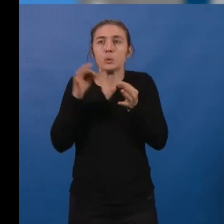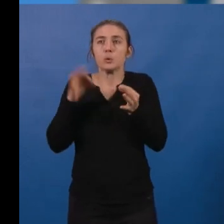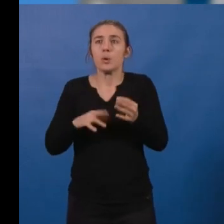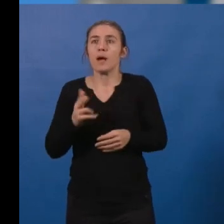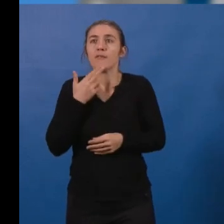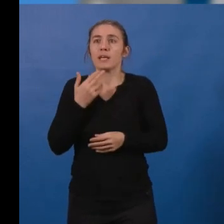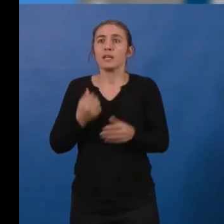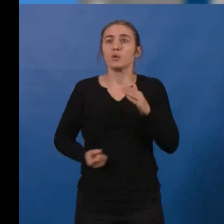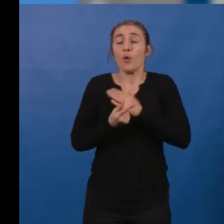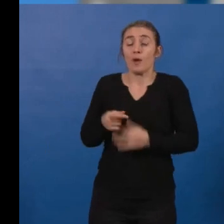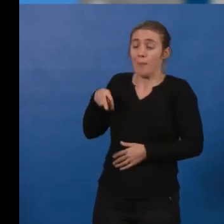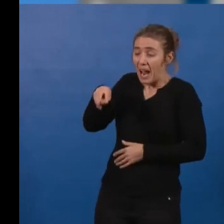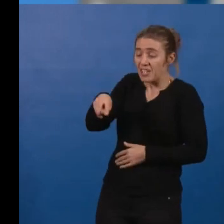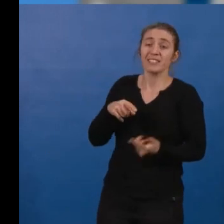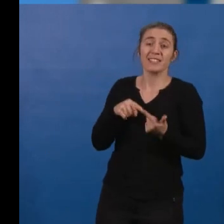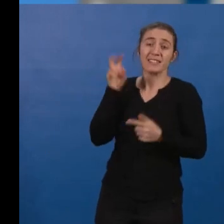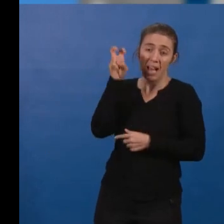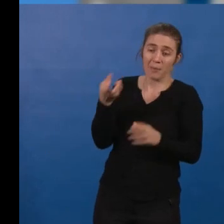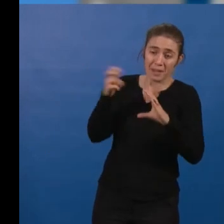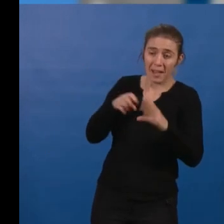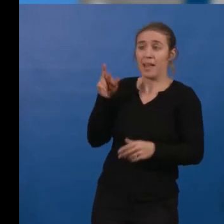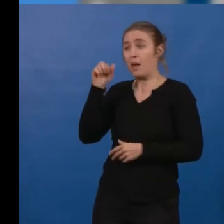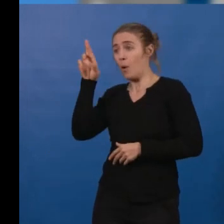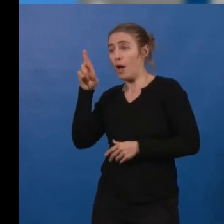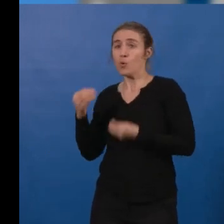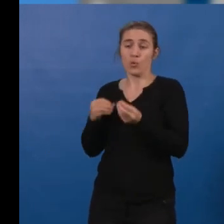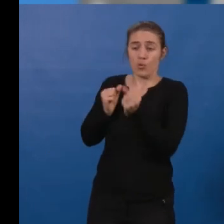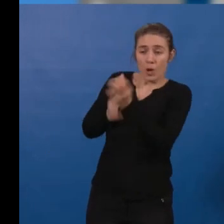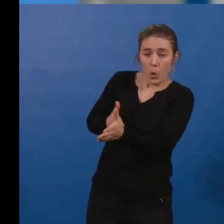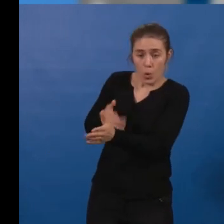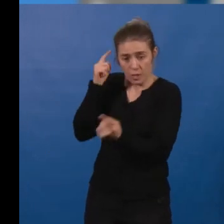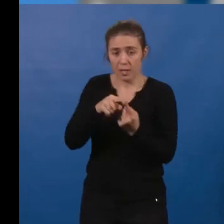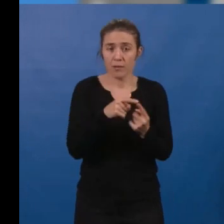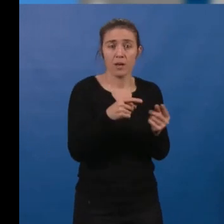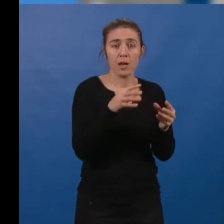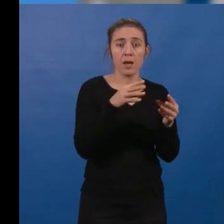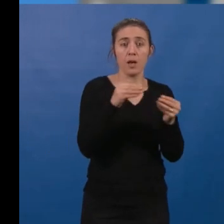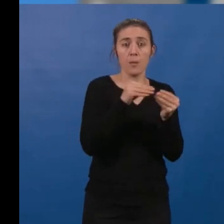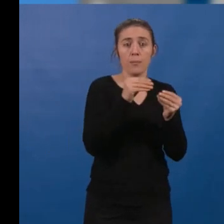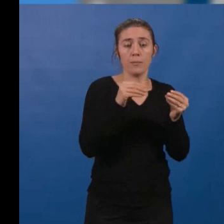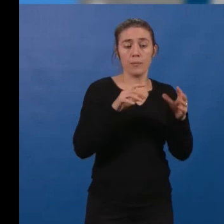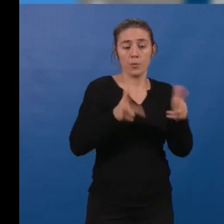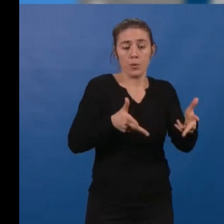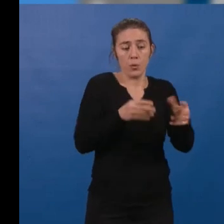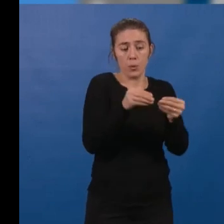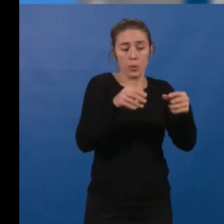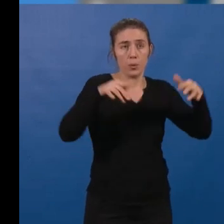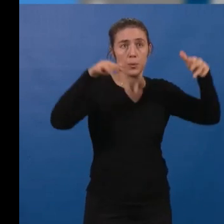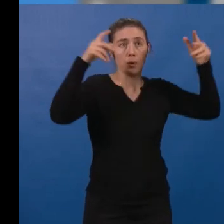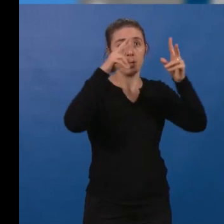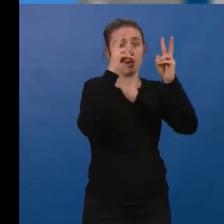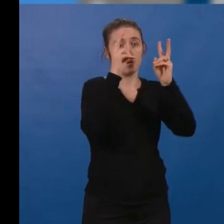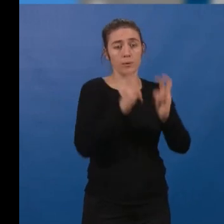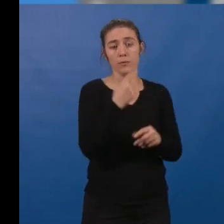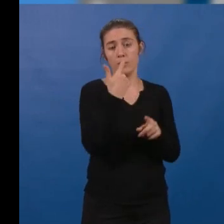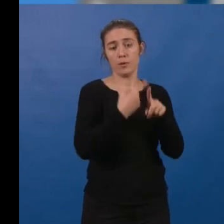marcher, prendre le tram ou le RER, ou passer aux deux roues pour diviser par deux les résidus pneumatiques, sans oublier, nous l'espérons, le